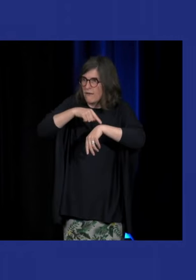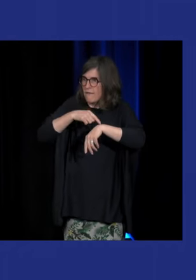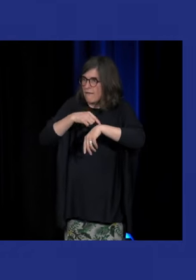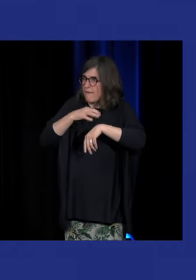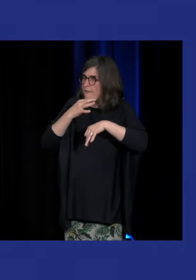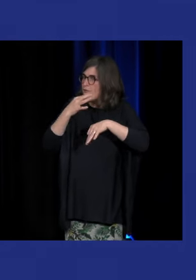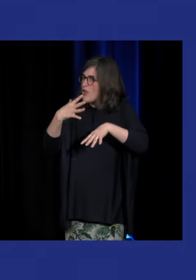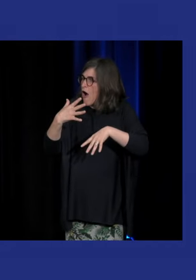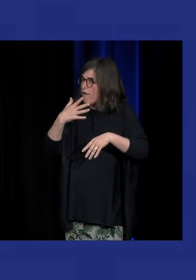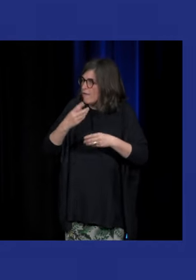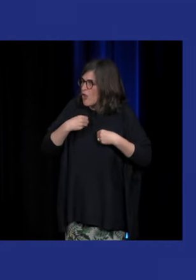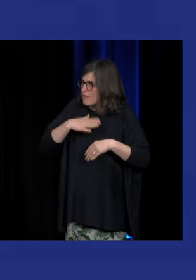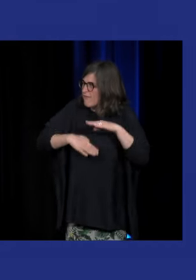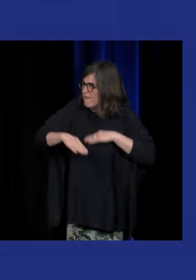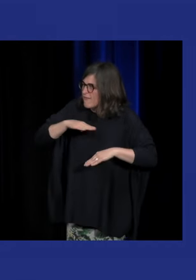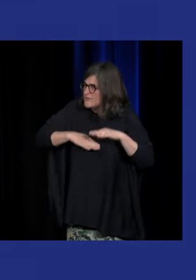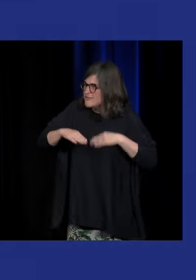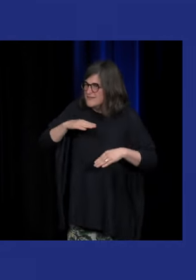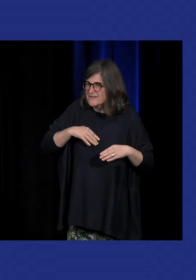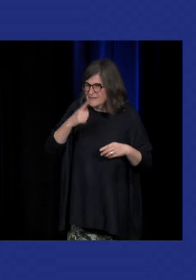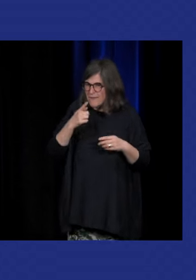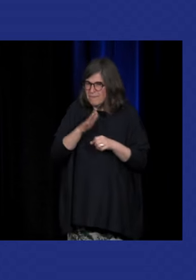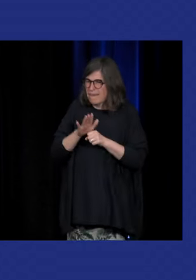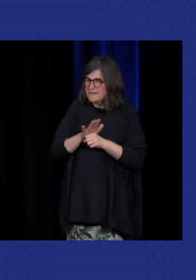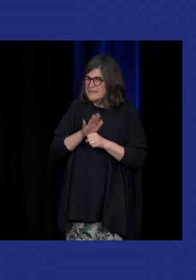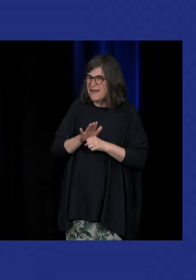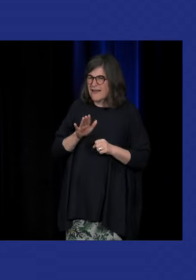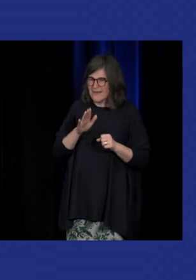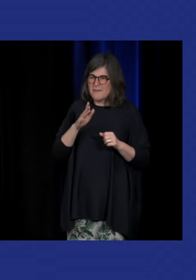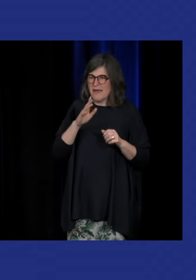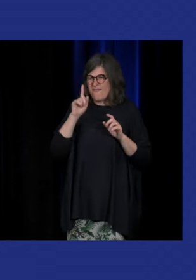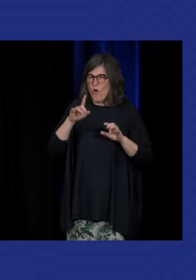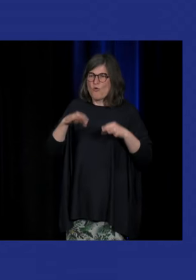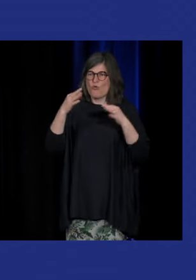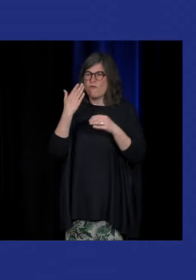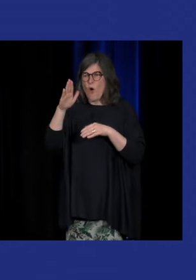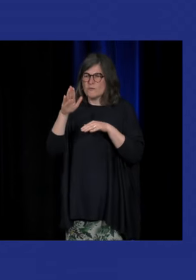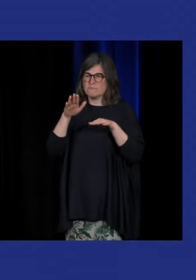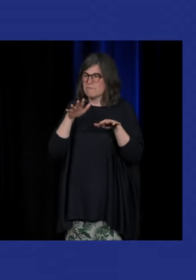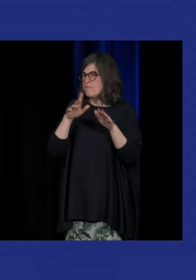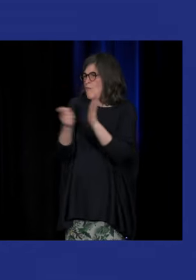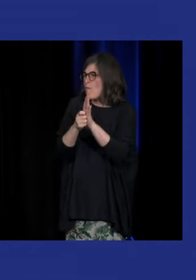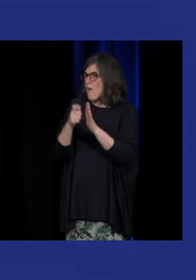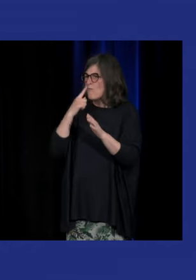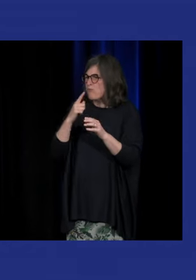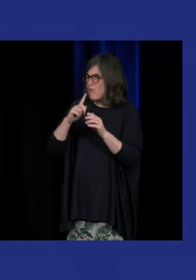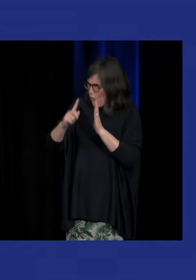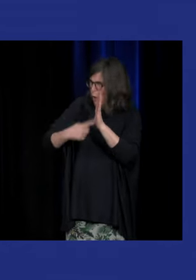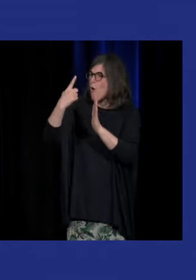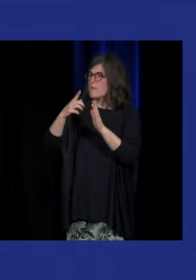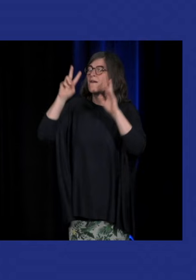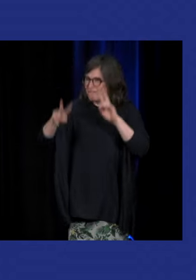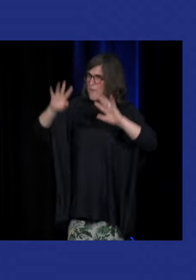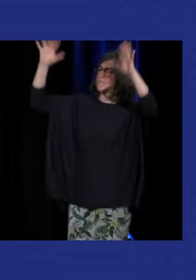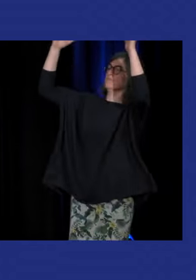parce qu'on reste un peu frustrés mais on trouvera donc d'autres occasions pour poursuivre ces échanges voilà et donc je crois qu'on peut les